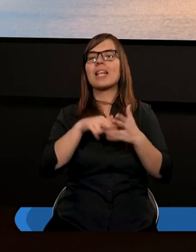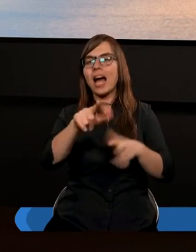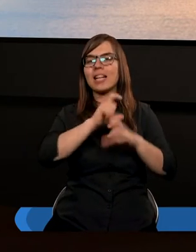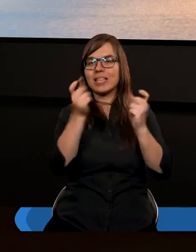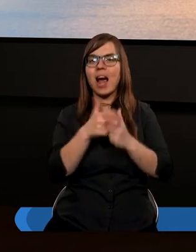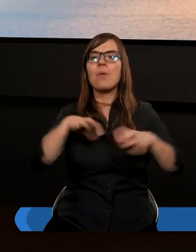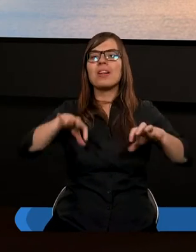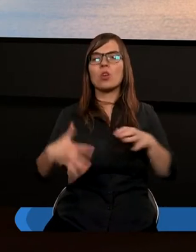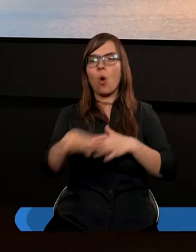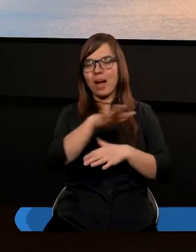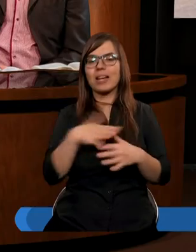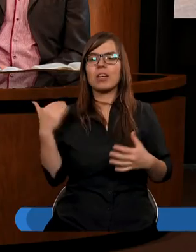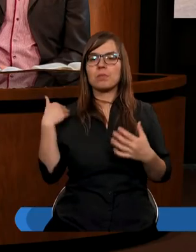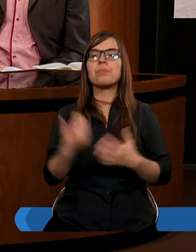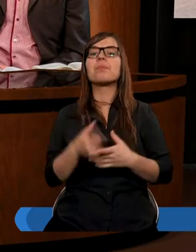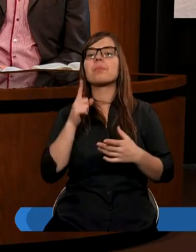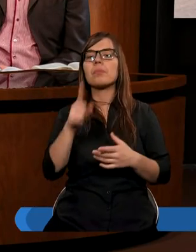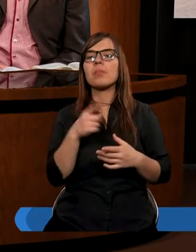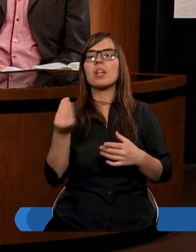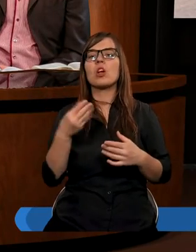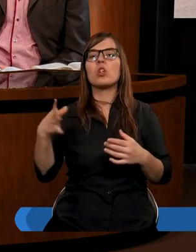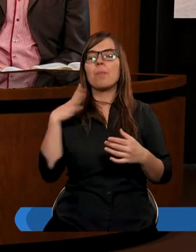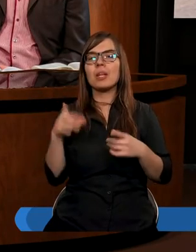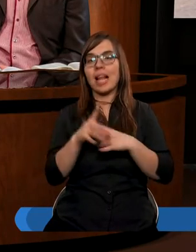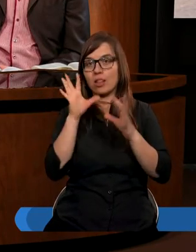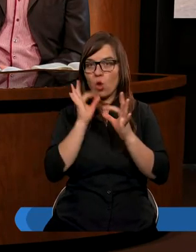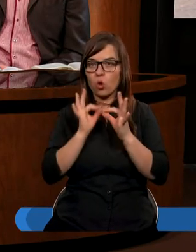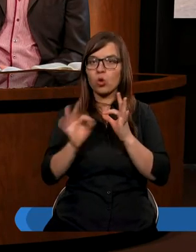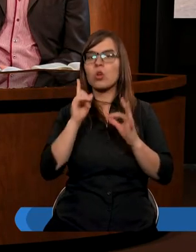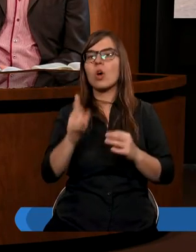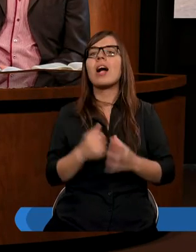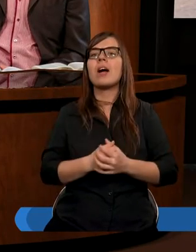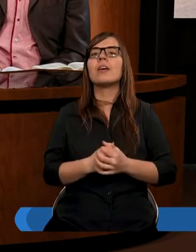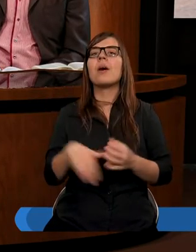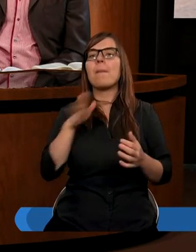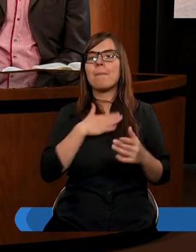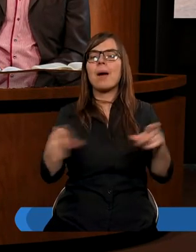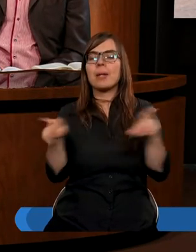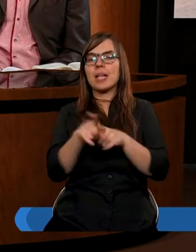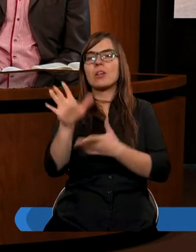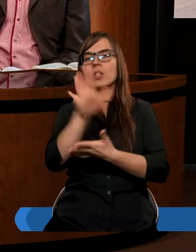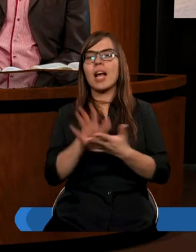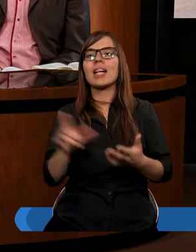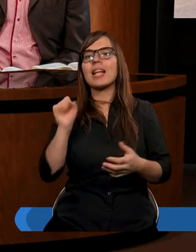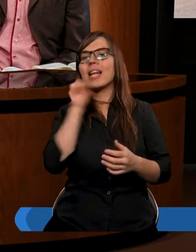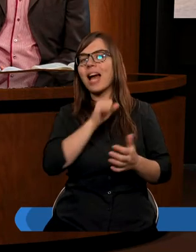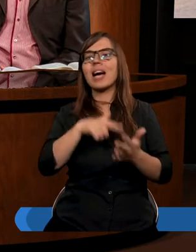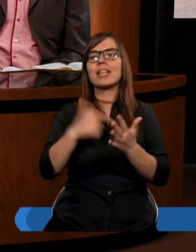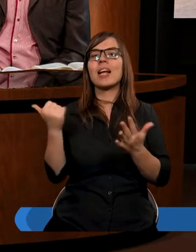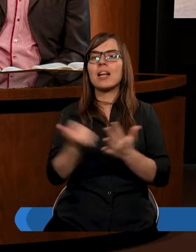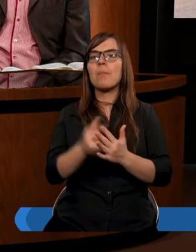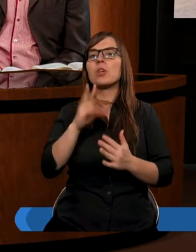całym tym zgromadzeniu było. A że to było tak doskonałe tutaj mamy też teksty ze Starego